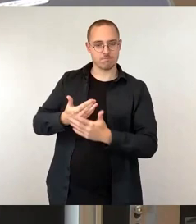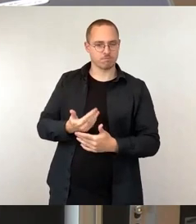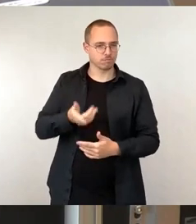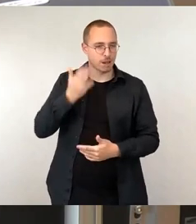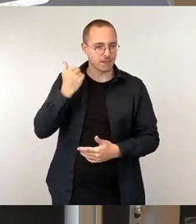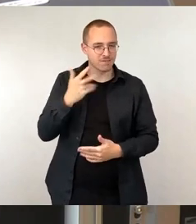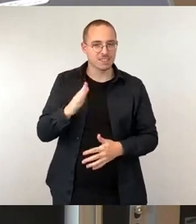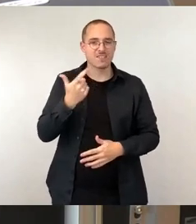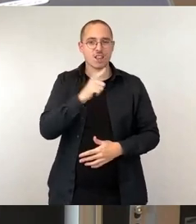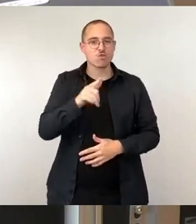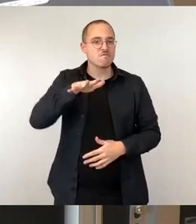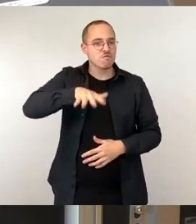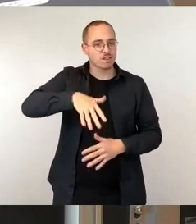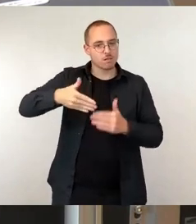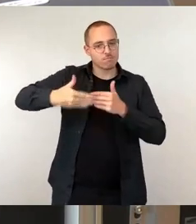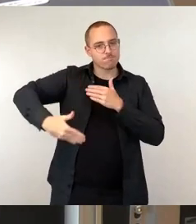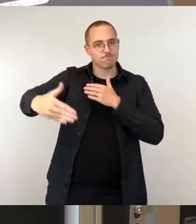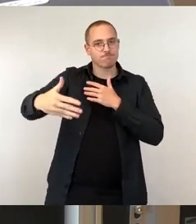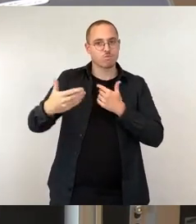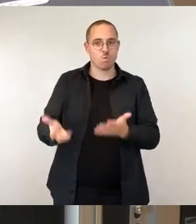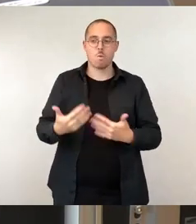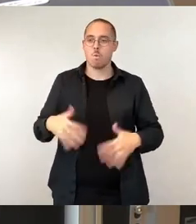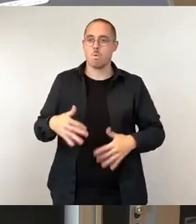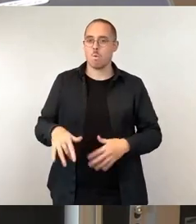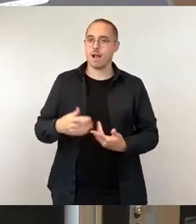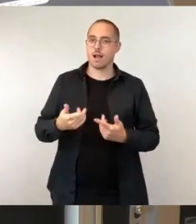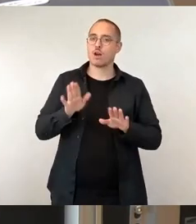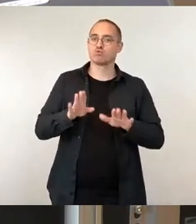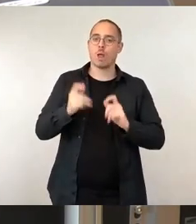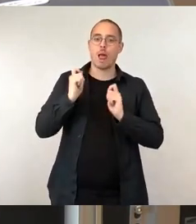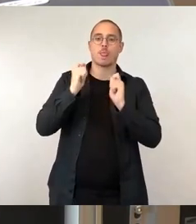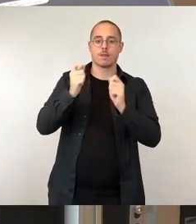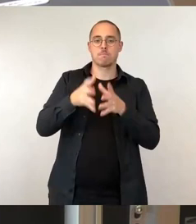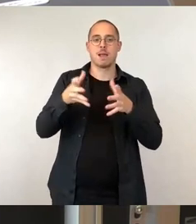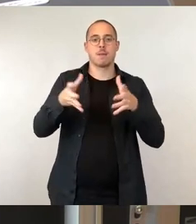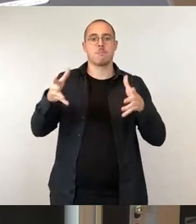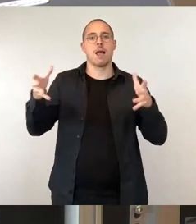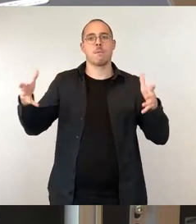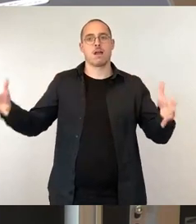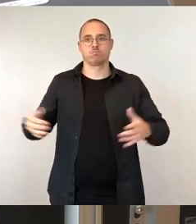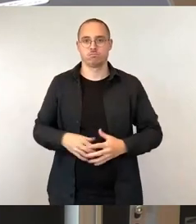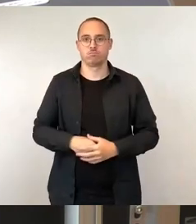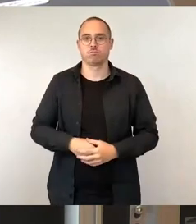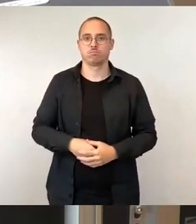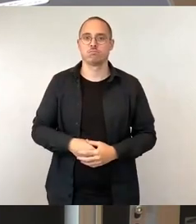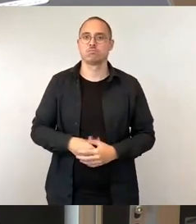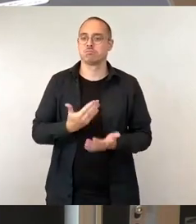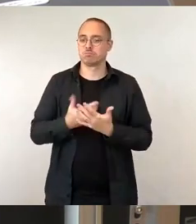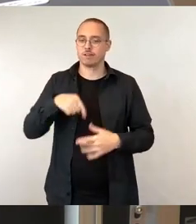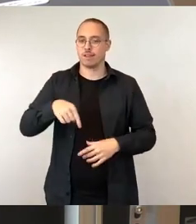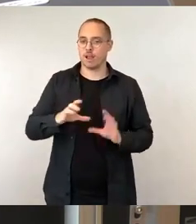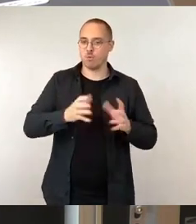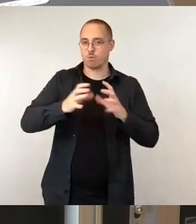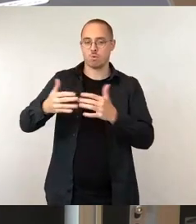Asylanträgen zu verzeichnen. Diese Zunahme der Zuwanderung hat unsere Kommunen an ihre Grenzen gebracht. Und